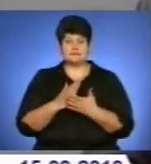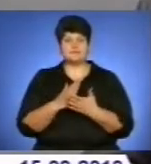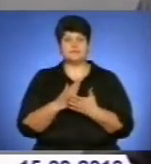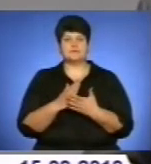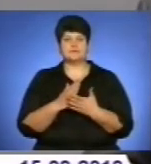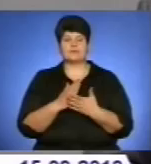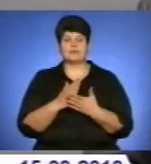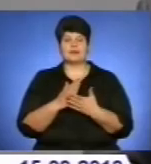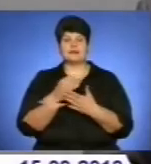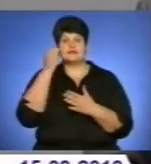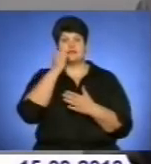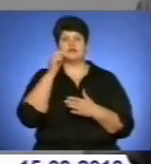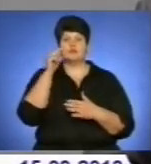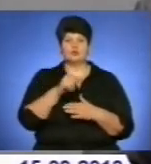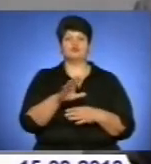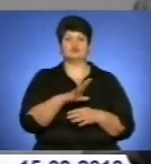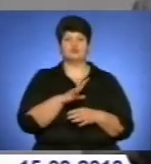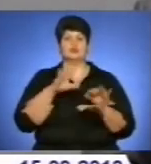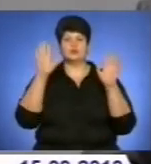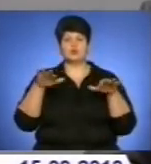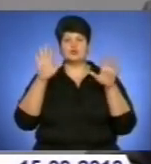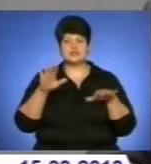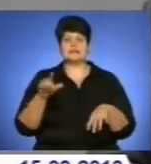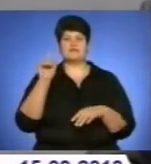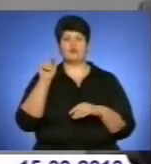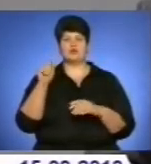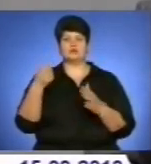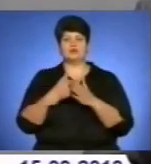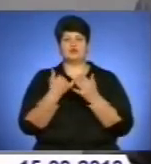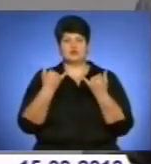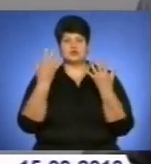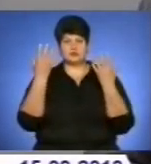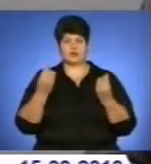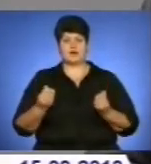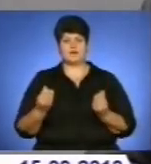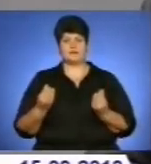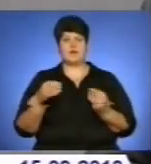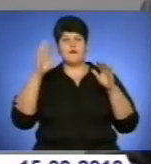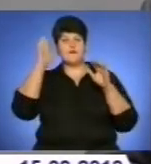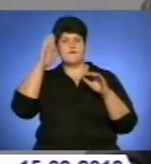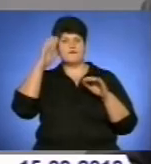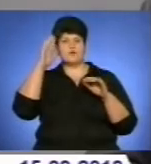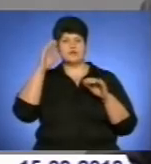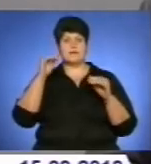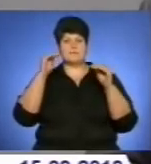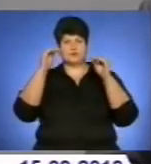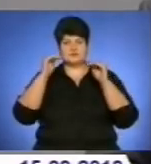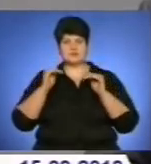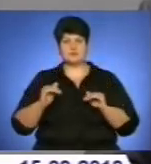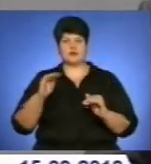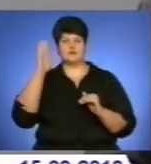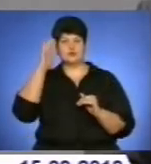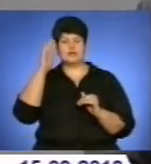багато? Снігу багато. І багато його на Івано-Франківщині, більше, ніж в нас, і на Львівщині. Тому на